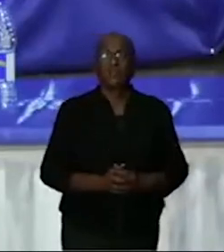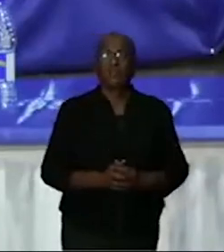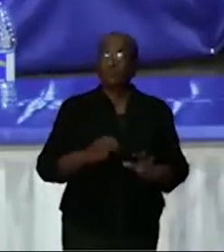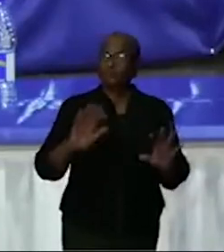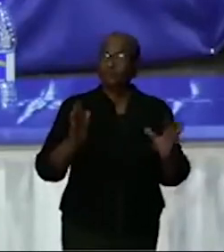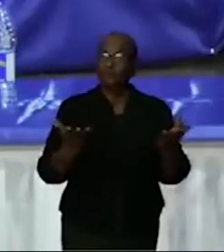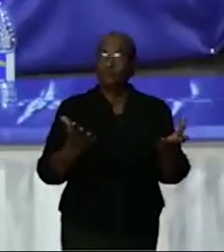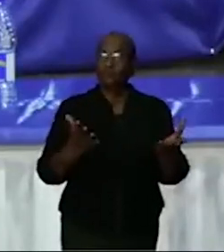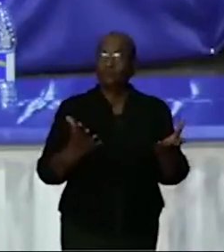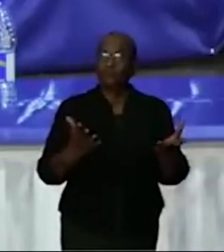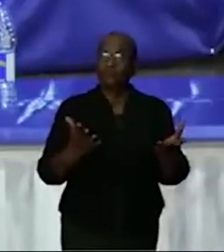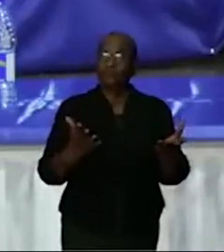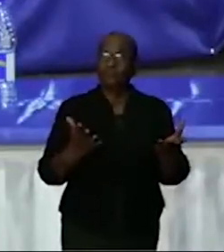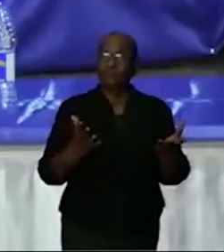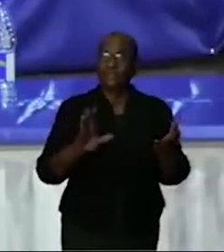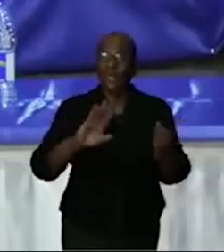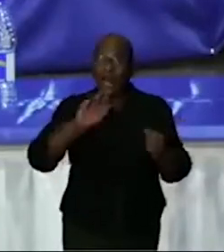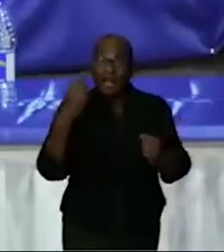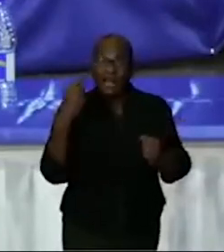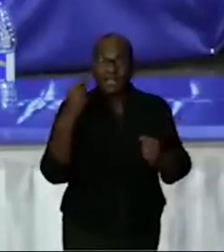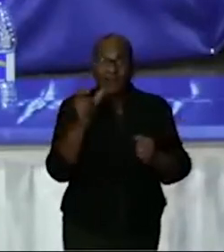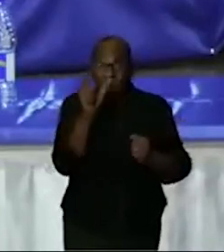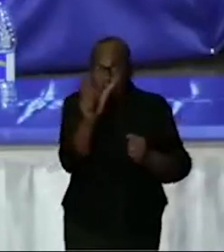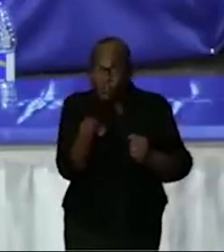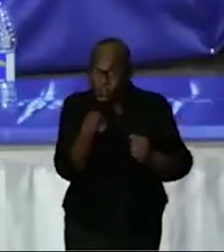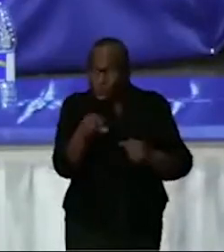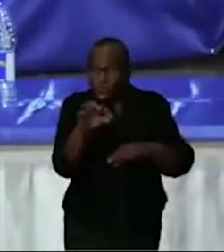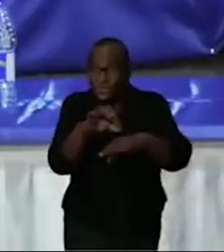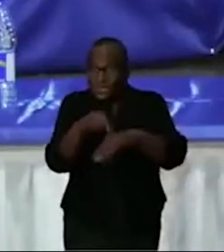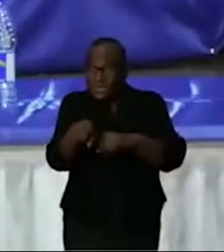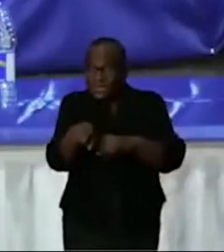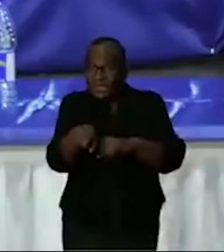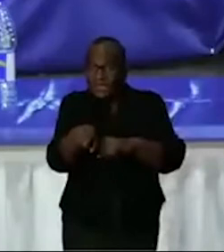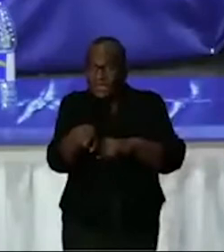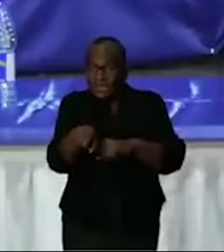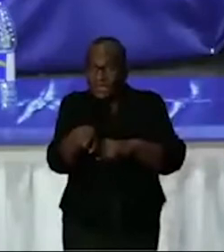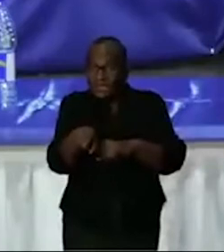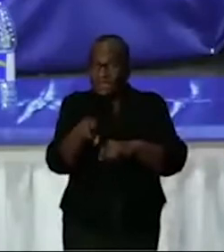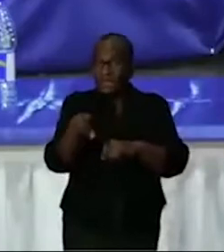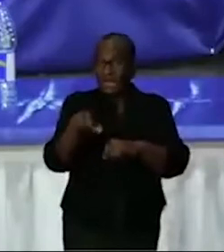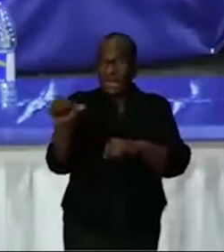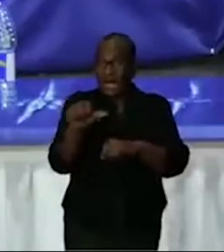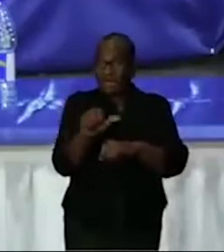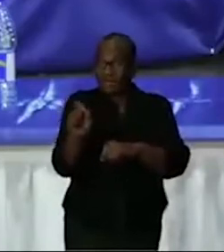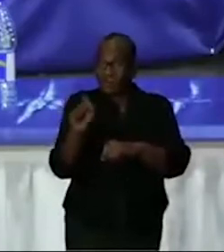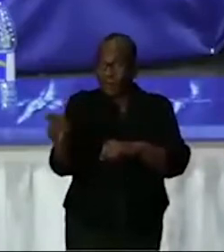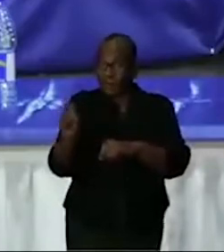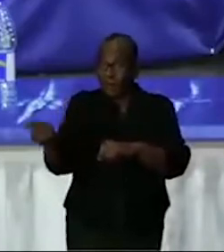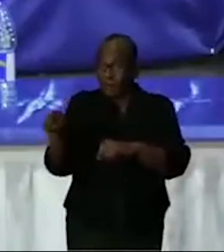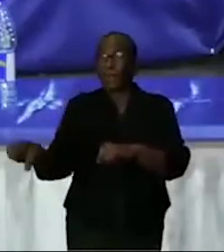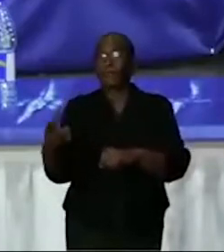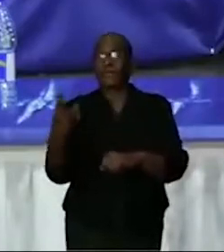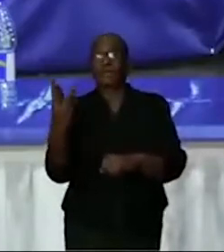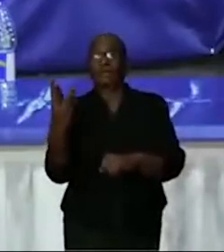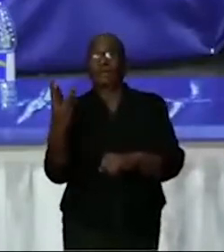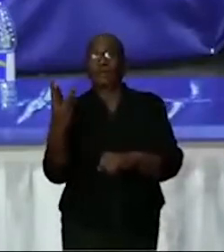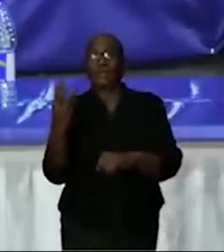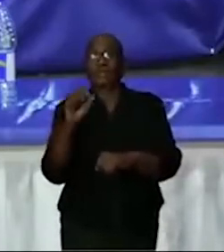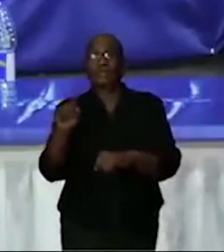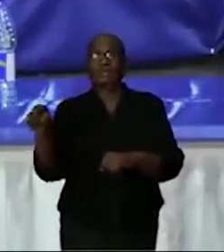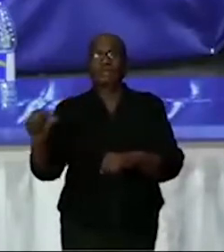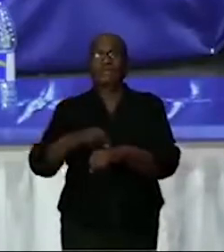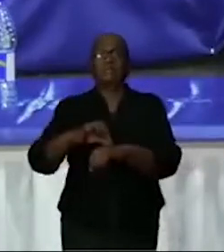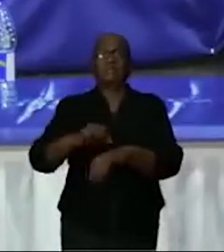Dus eigenlijk, elke persoon die ziek is, maakt nou gemiddeld 2 tot 3 mensen, 3, rond de 3 mensen